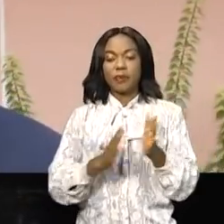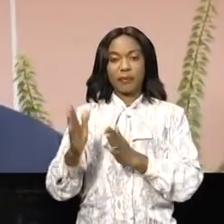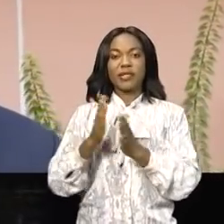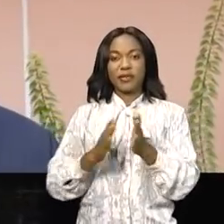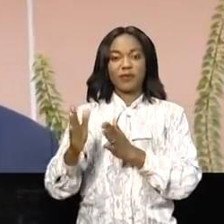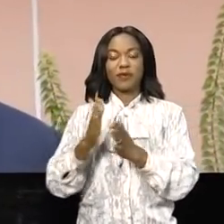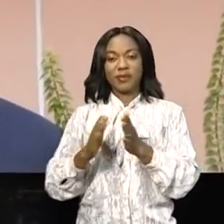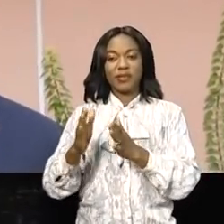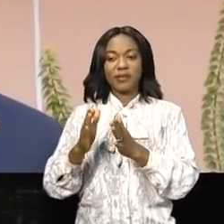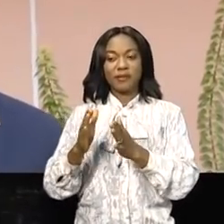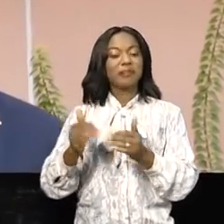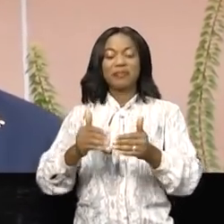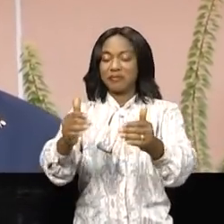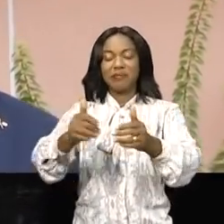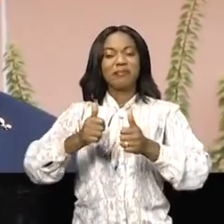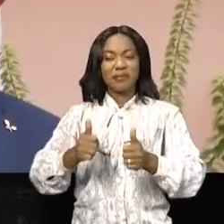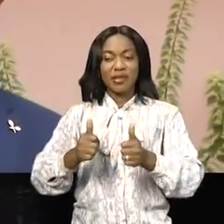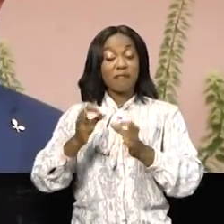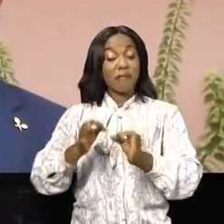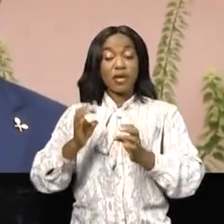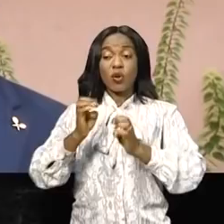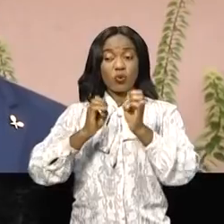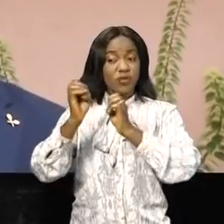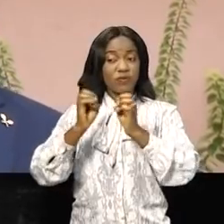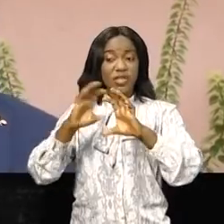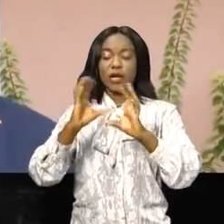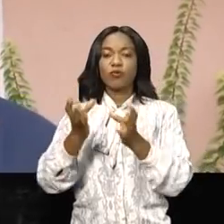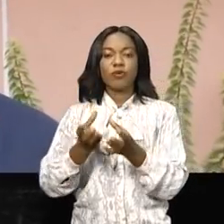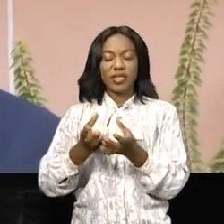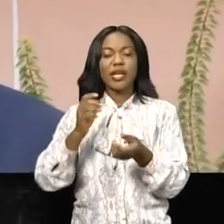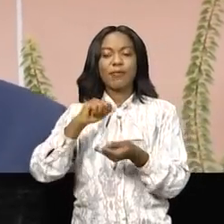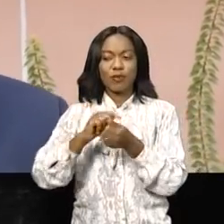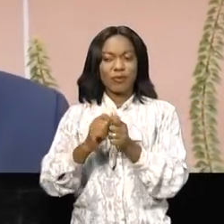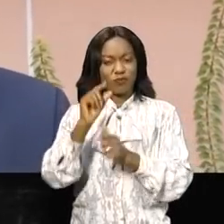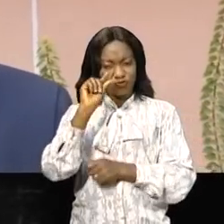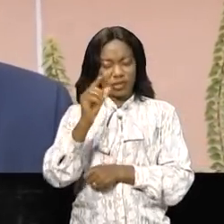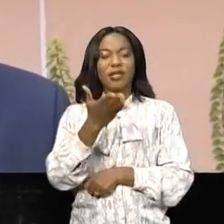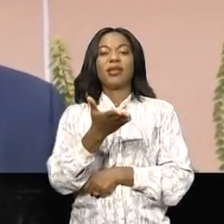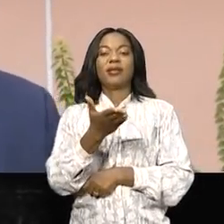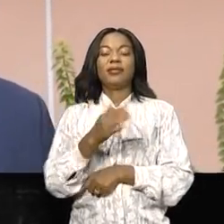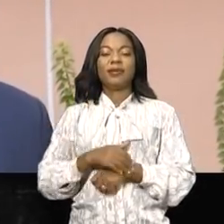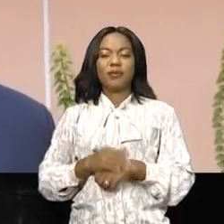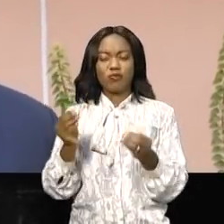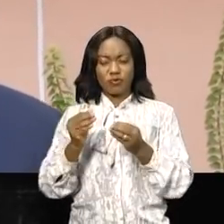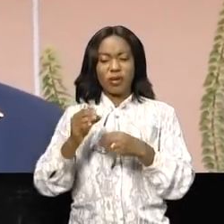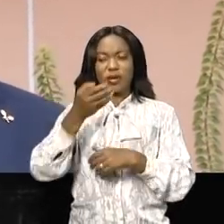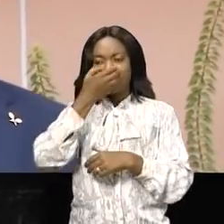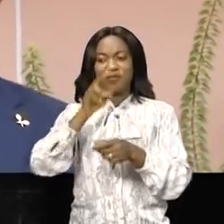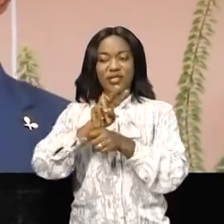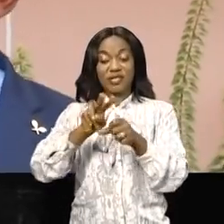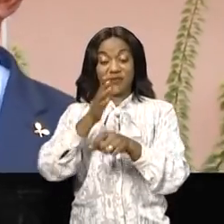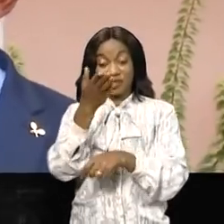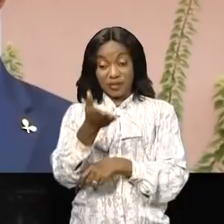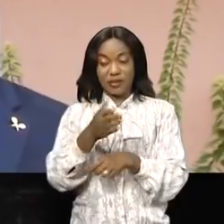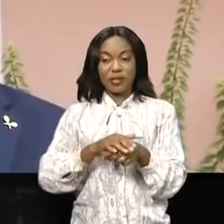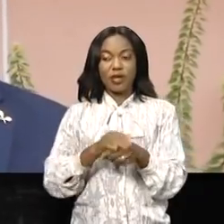vont au train, mais au niveau de la communauté, il y a un problème avec la Covid-19. On a